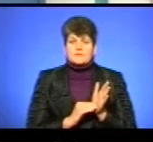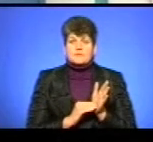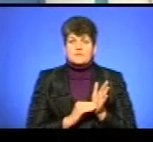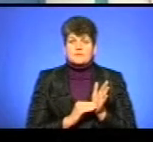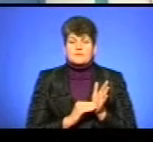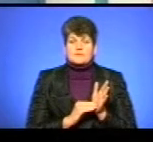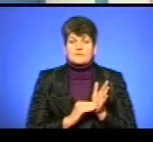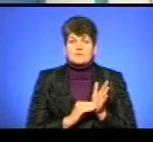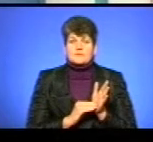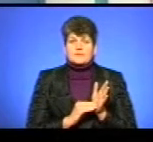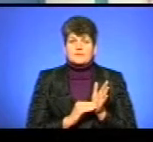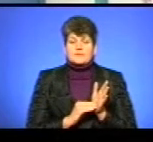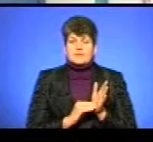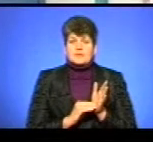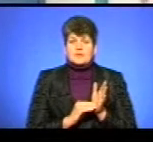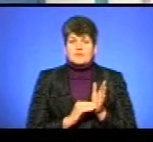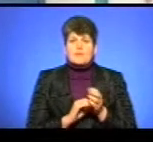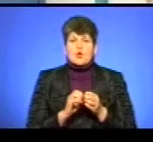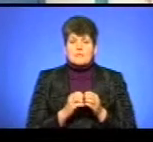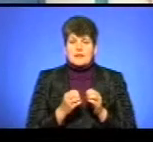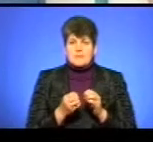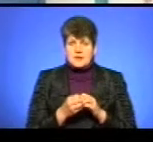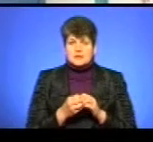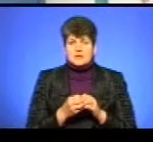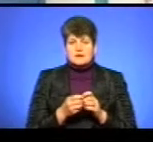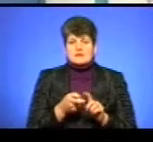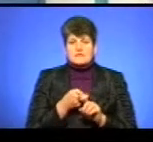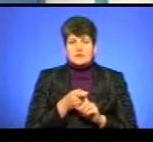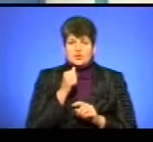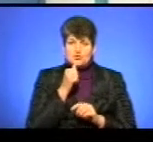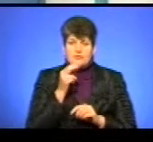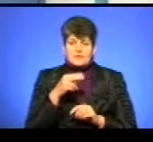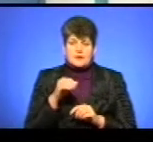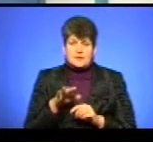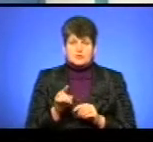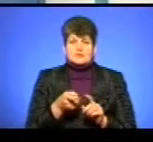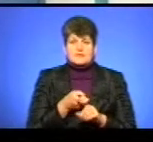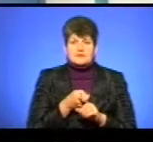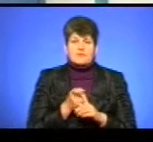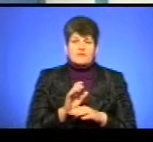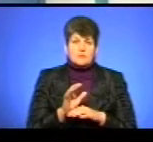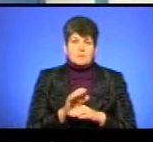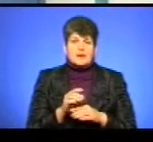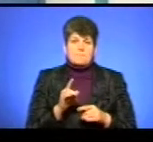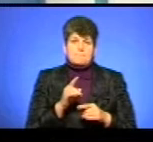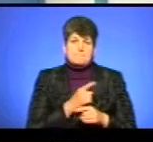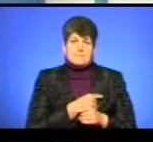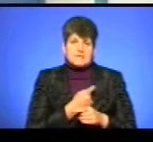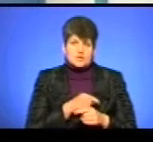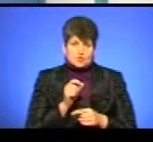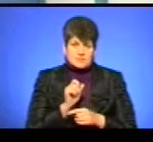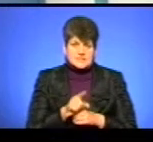проблематика, що стосується цукрового діабету, що стосується вироби медичного призначення. думаю, що